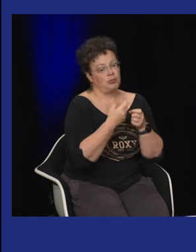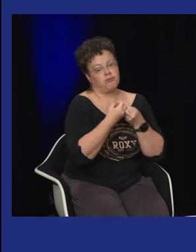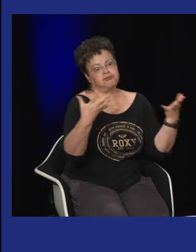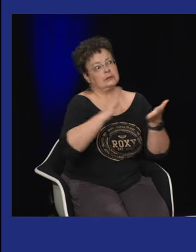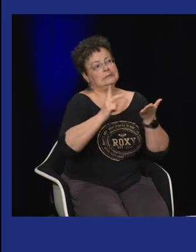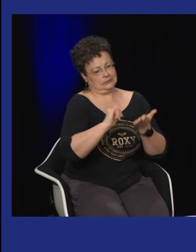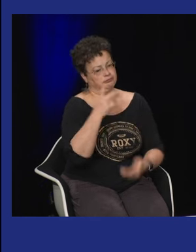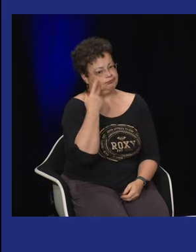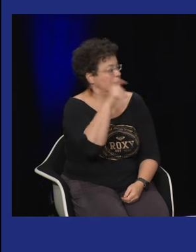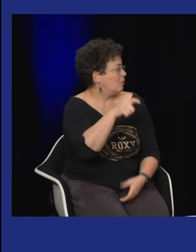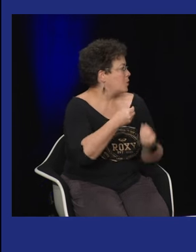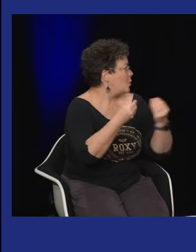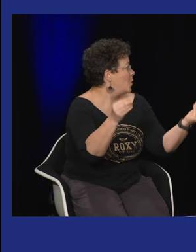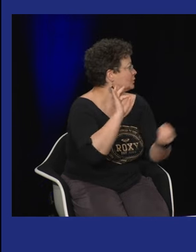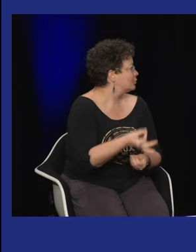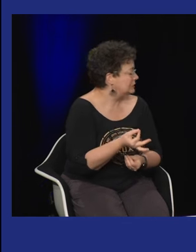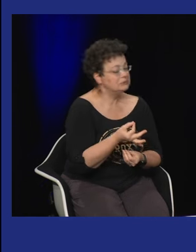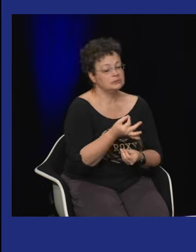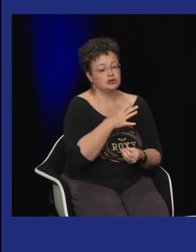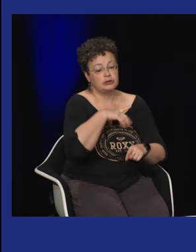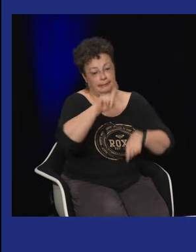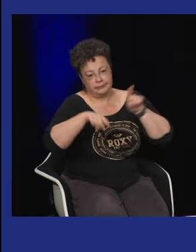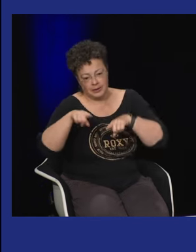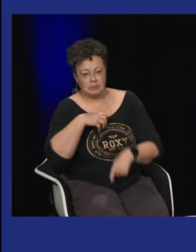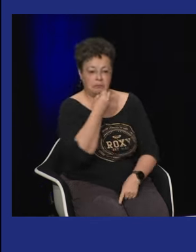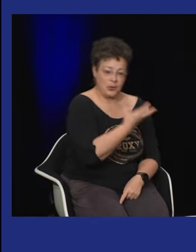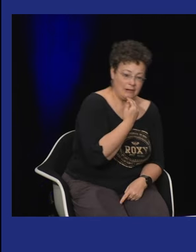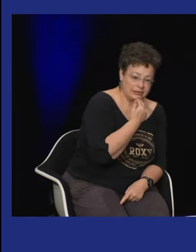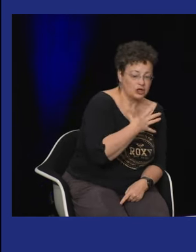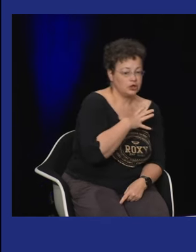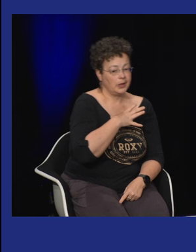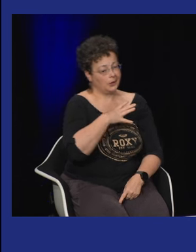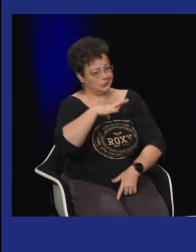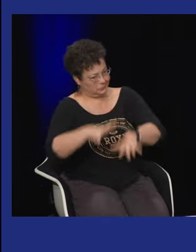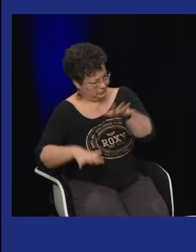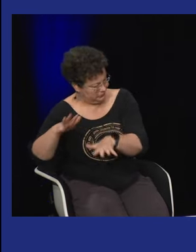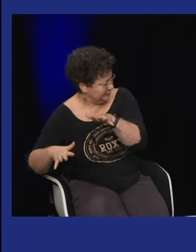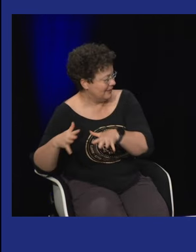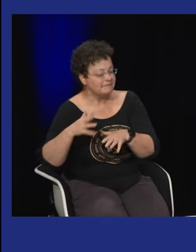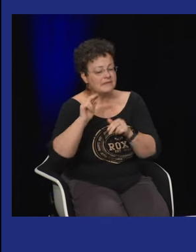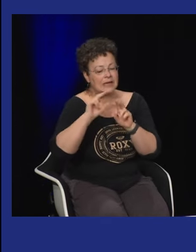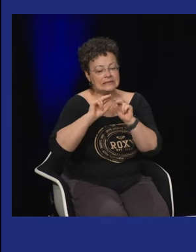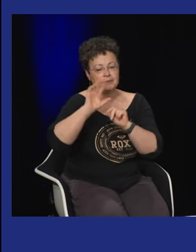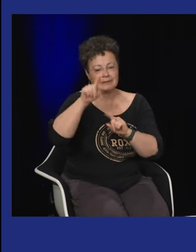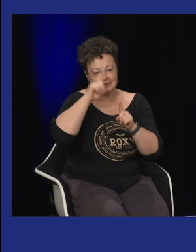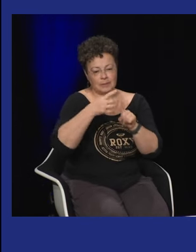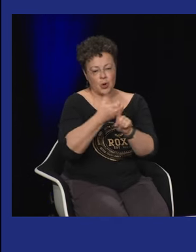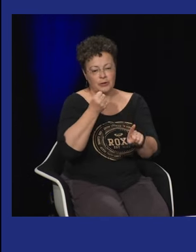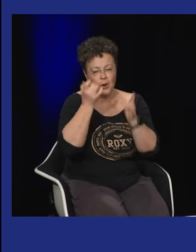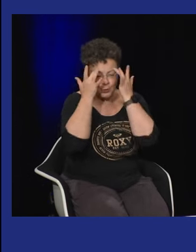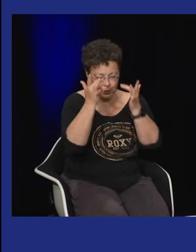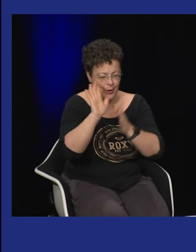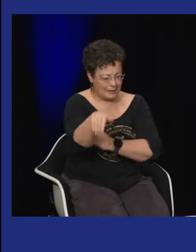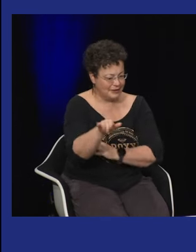encore un peu le domaine réservé chez les entendants il y a beaucoup de reprises qui est faite et puis il y a des choses de qualité d'autres de moins